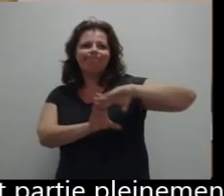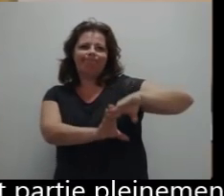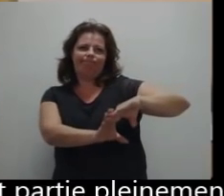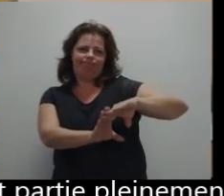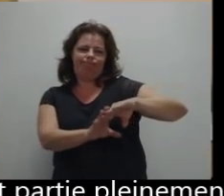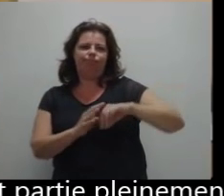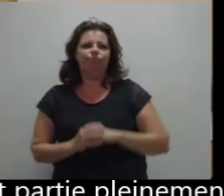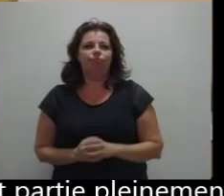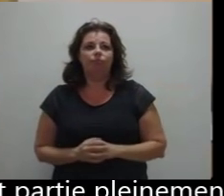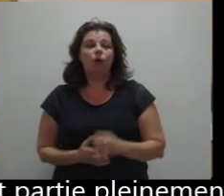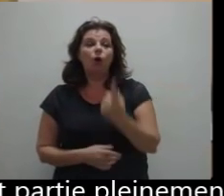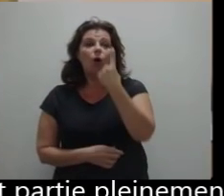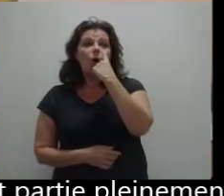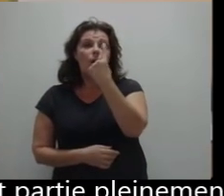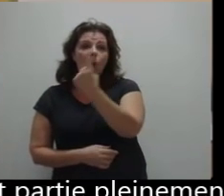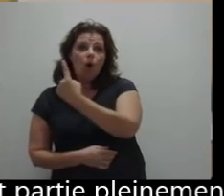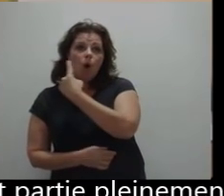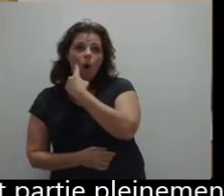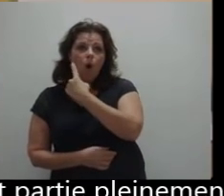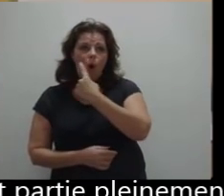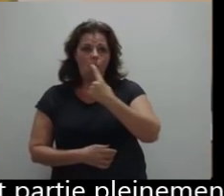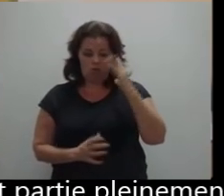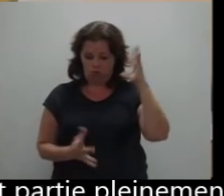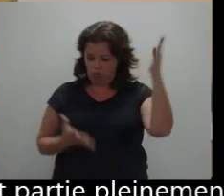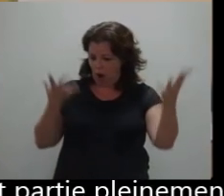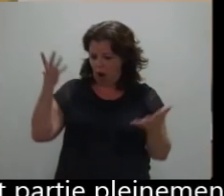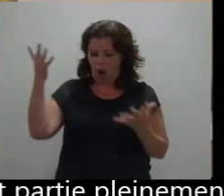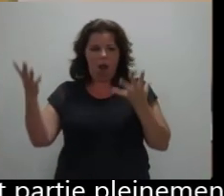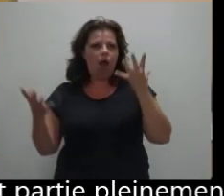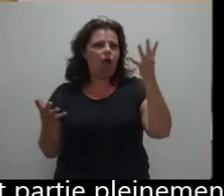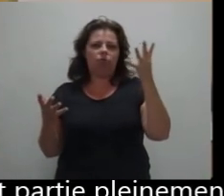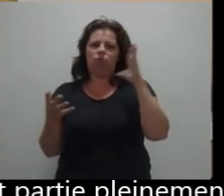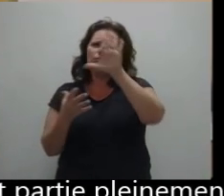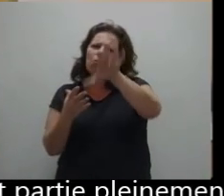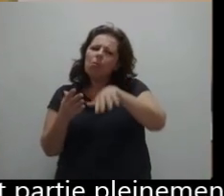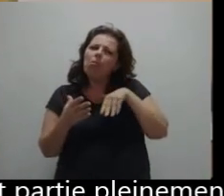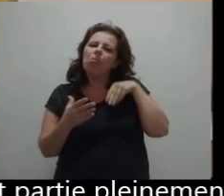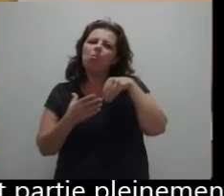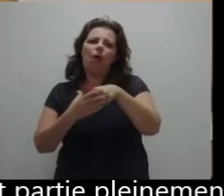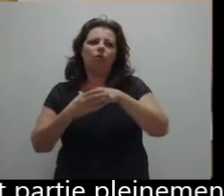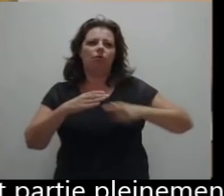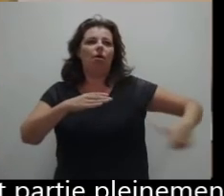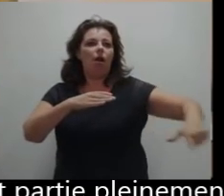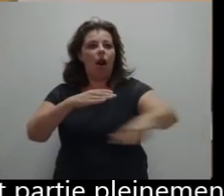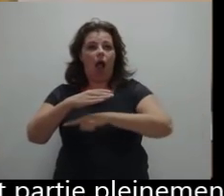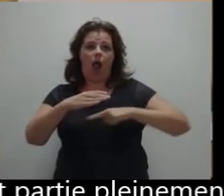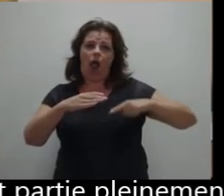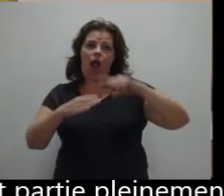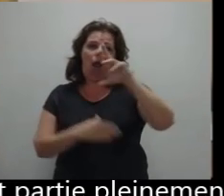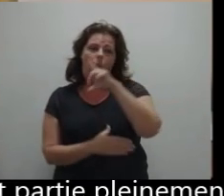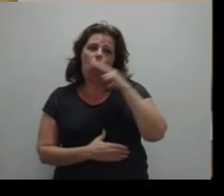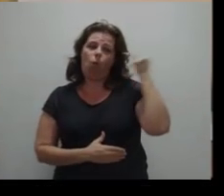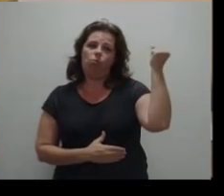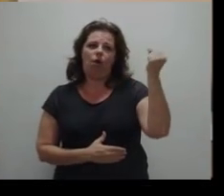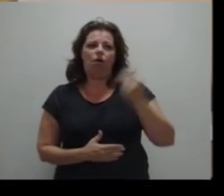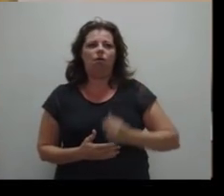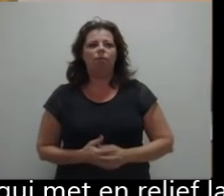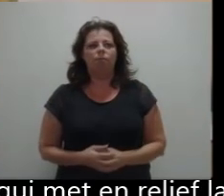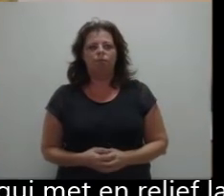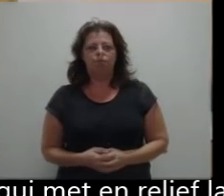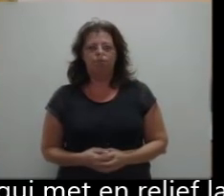l'œil et le geste font partie pleinement du circuit langagier chez l'humain.